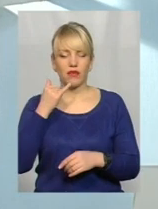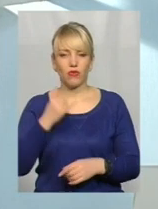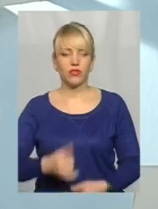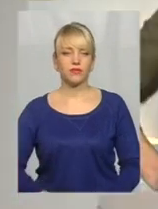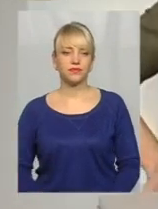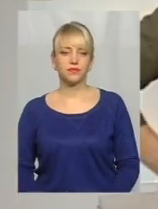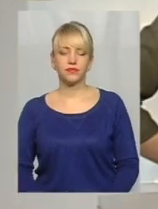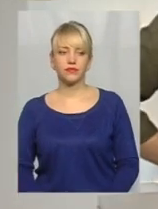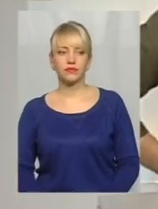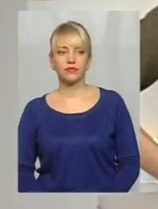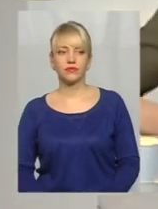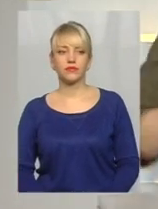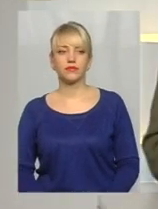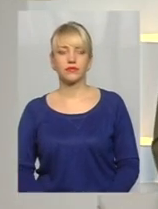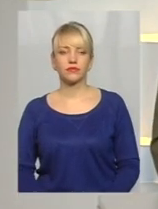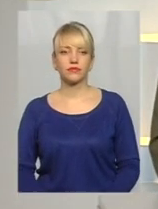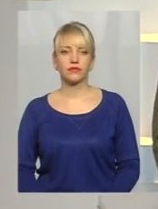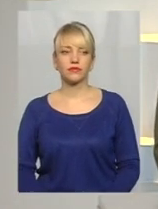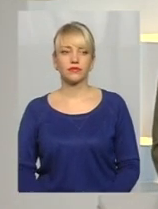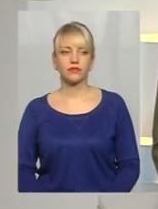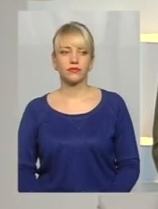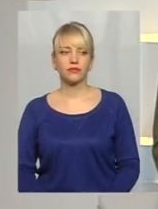дзвінок. Добрий вечір, слухаємо вас.